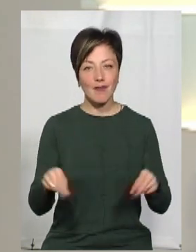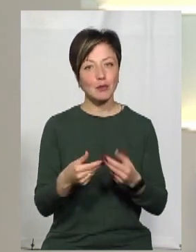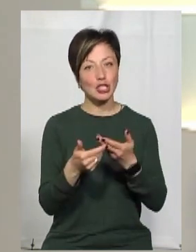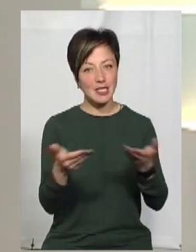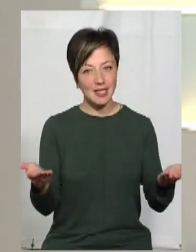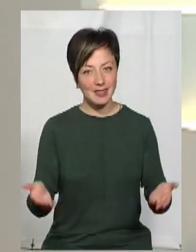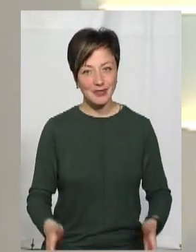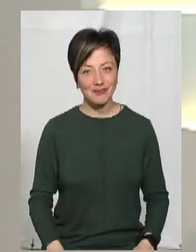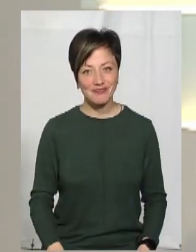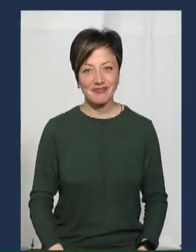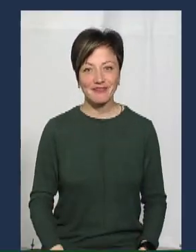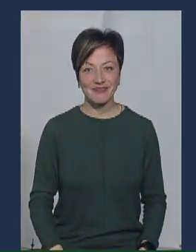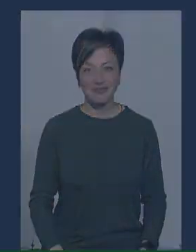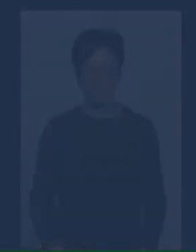щастить.